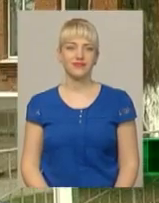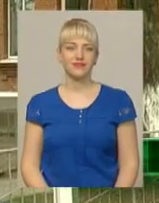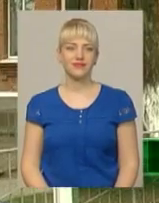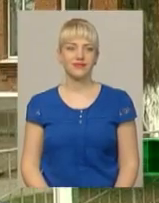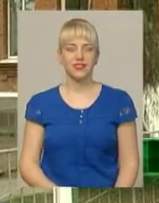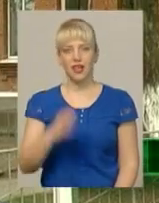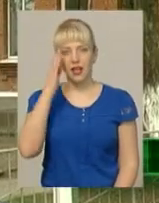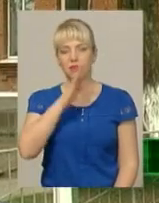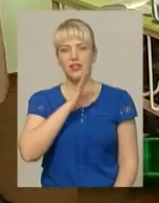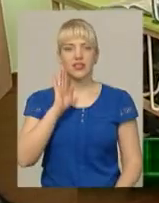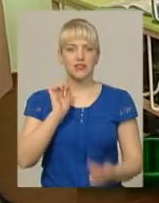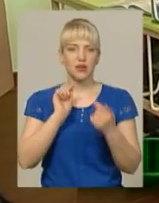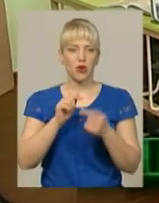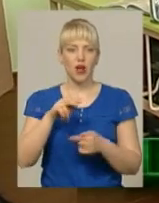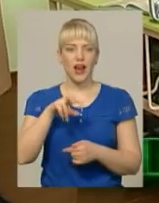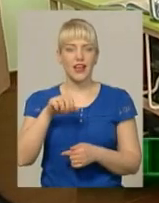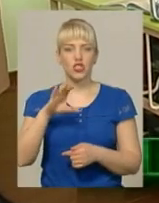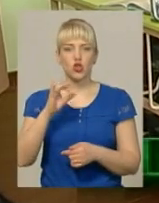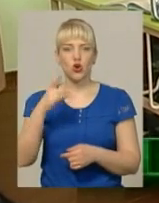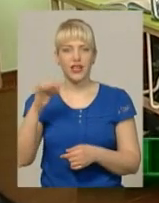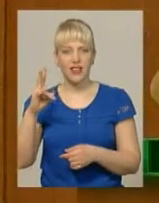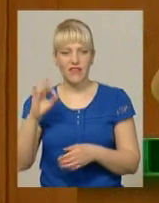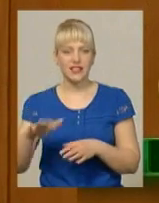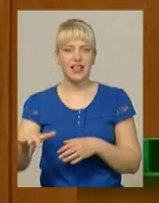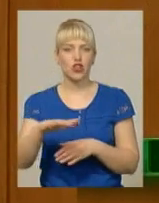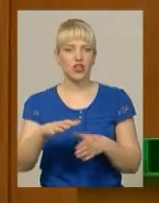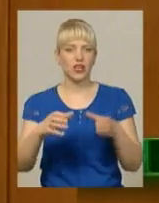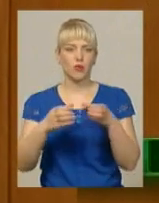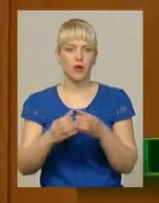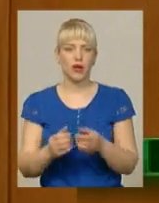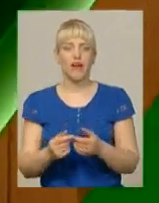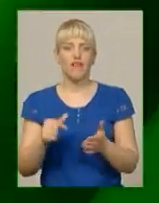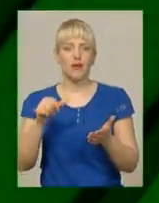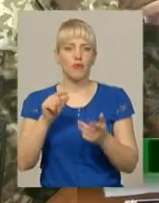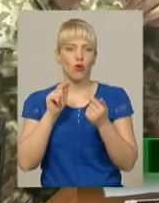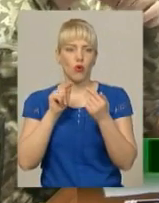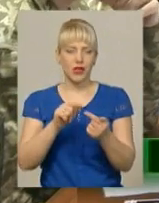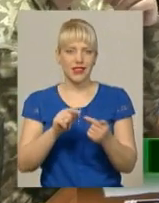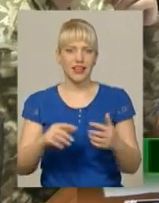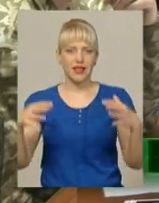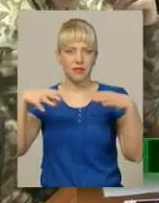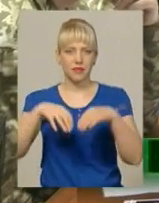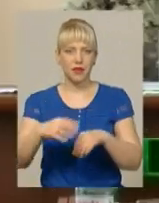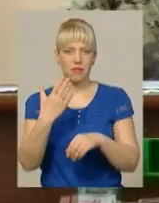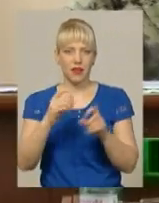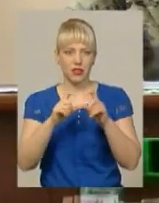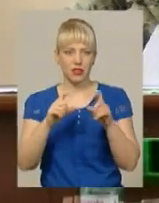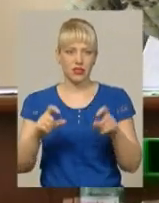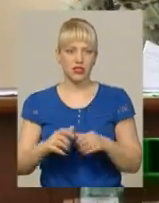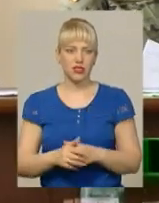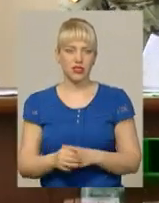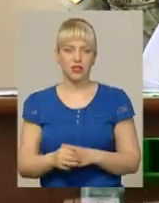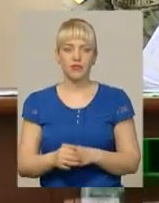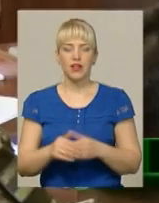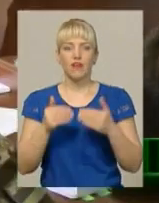Батьківський протест. У Лісогріньовецькій тергромаді виступають проти оптимізації п'ятий шкіл. Жереб кинуто. Випускники єдиного в